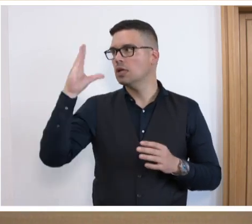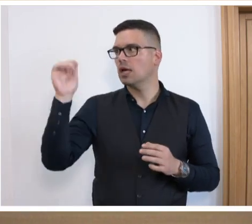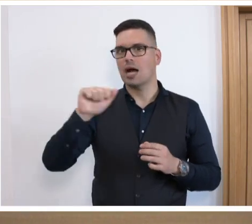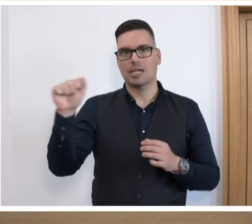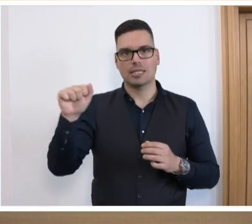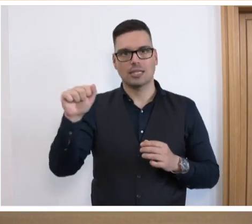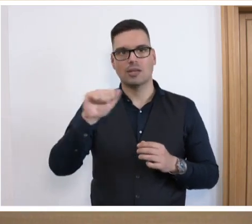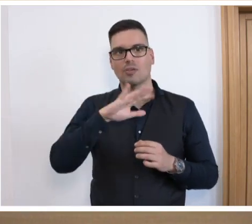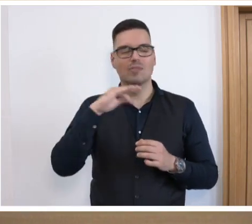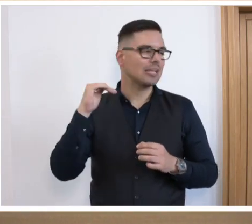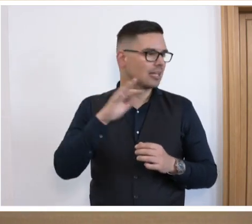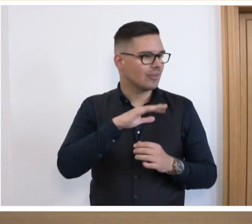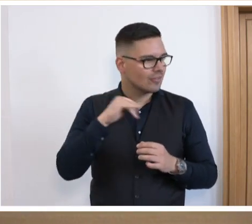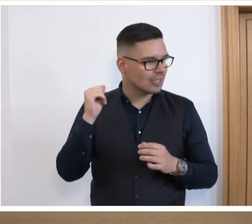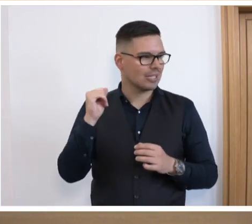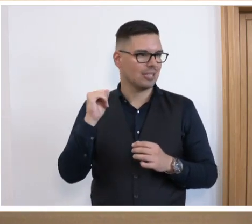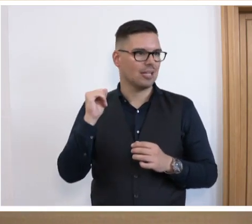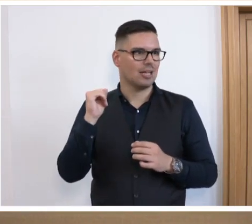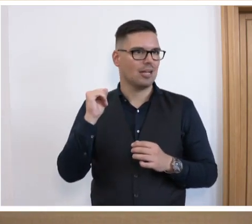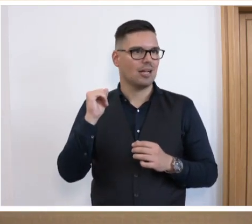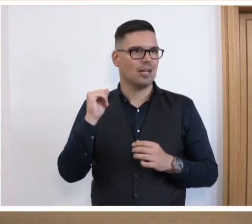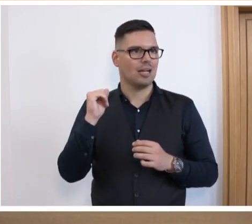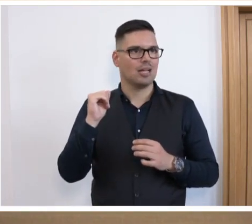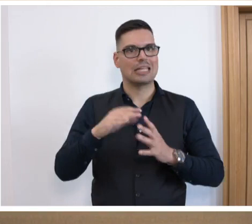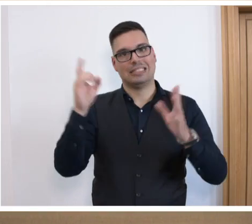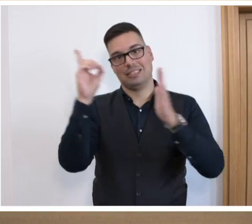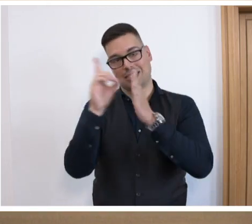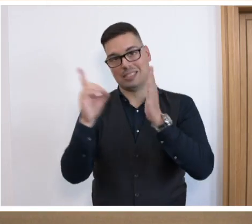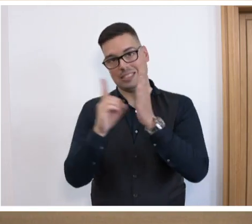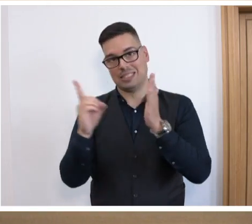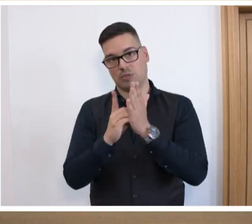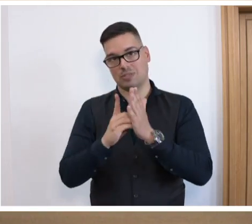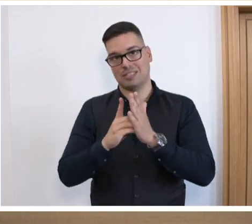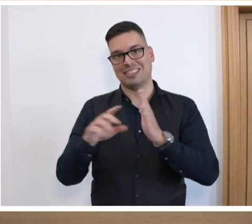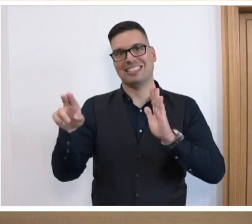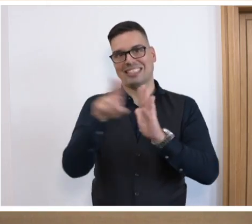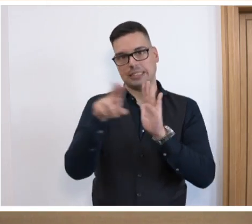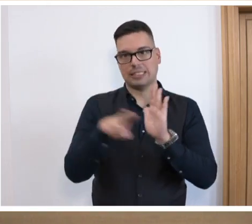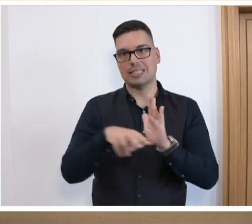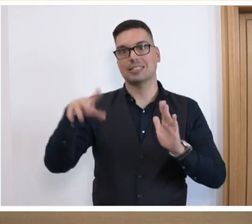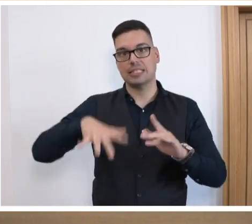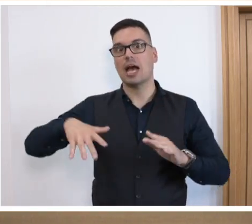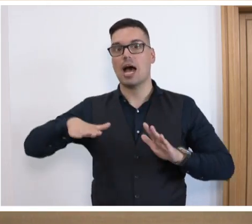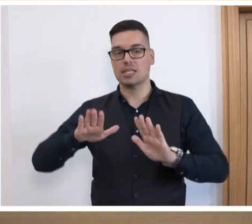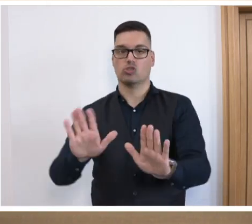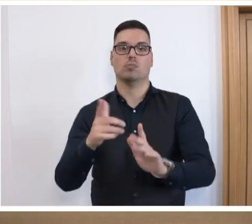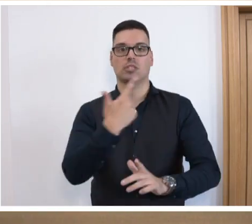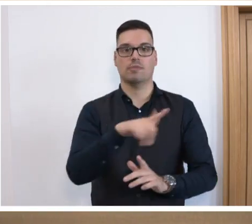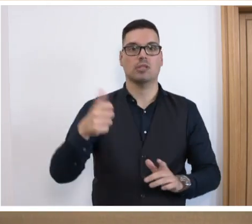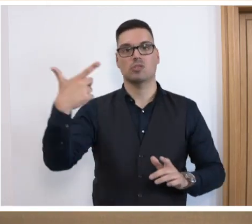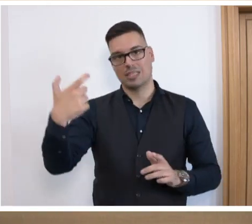viele, viele Dinge, und ich will nur zwei beispielhaft nennen. Das ist Riesendigitalisierungsgesetz, was wir im Landtag hier angeschoben haben, 2021,